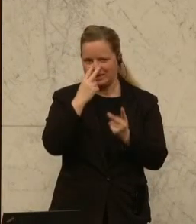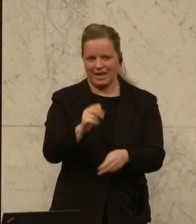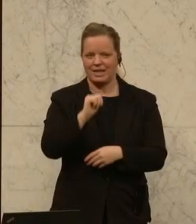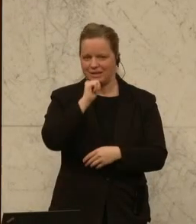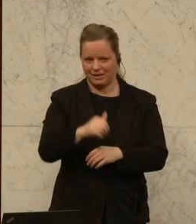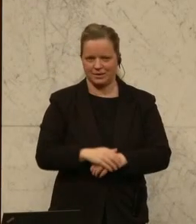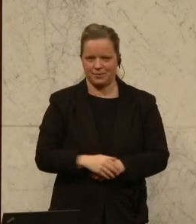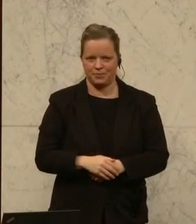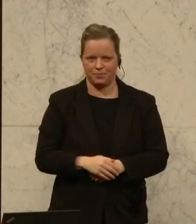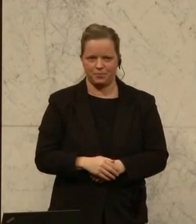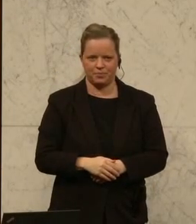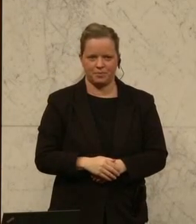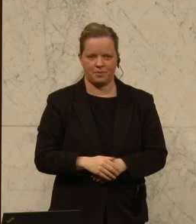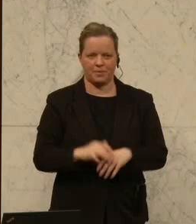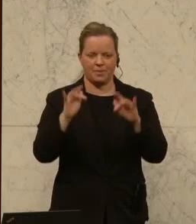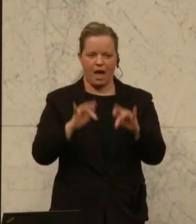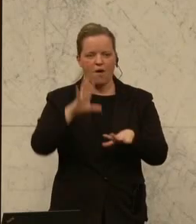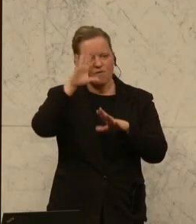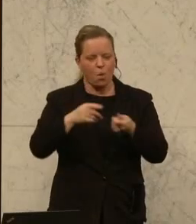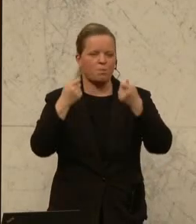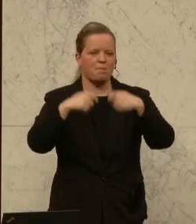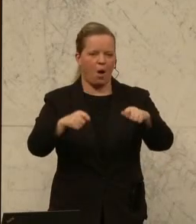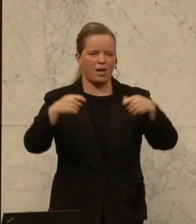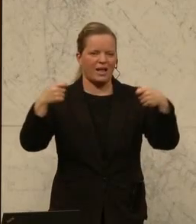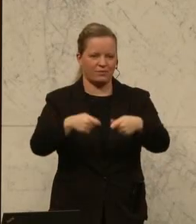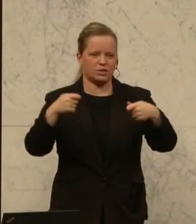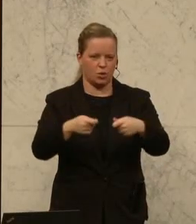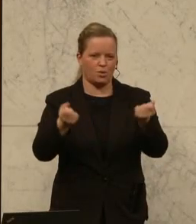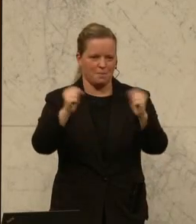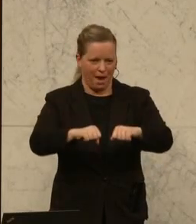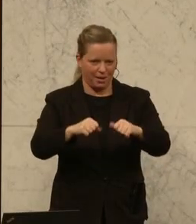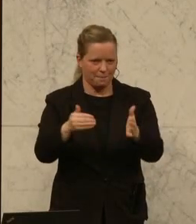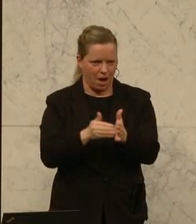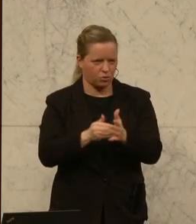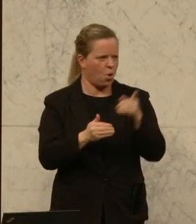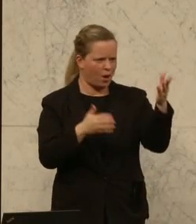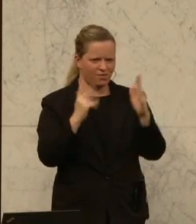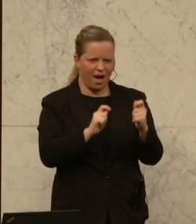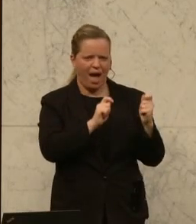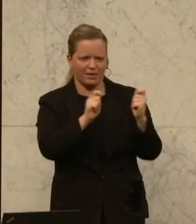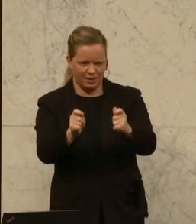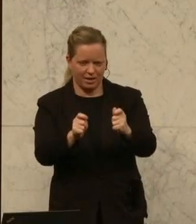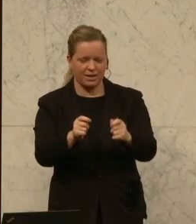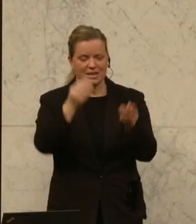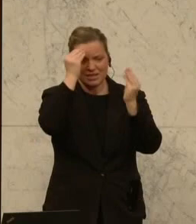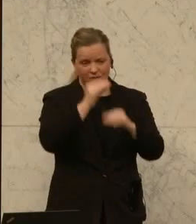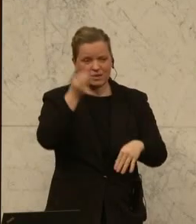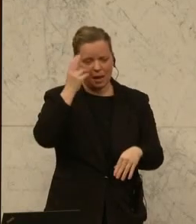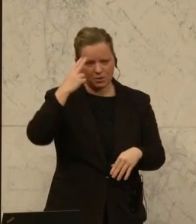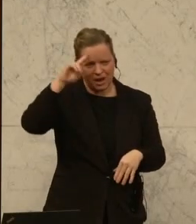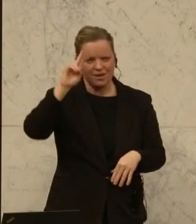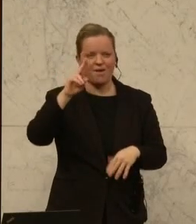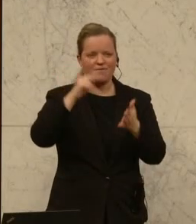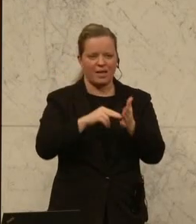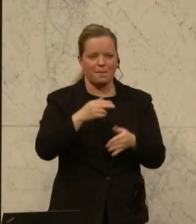Und für die Erkenntnis, dass es wieder eine Wohnbauinvestitionsbank braucht, diesen Antrag haben Sie ja heute noch eingebracht, sehr verehrte Damen und Herren, hätten Sie ein bisschen